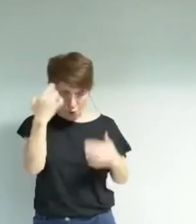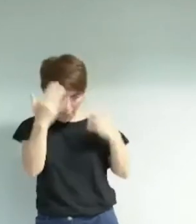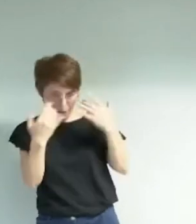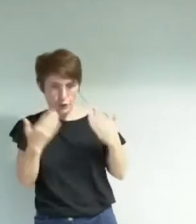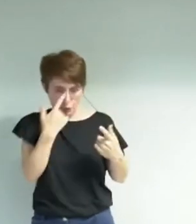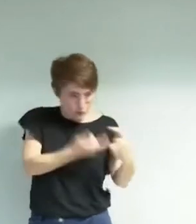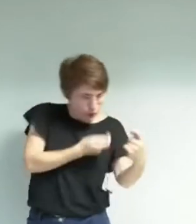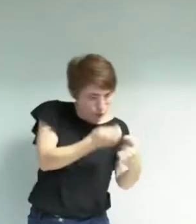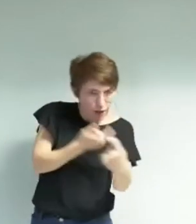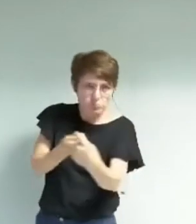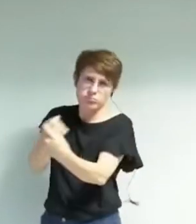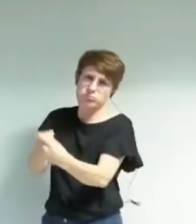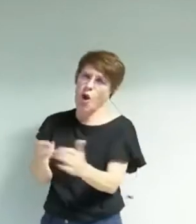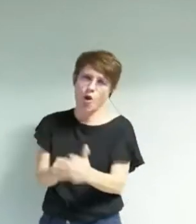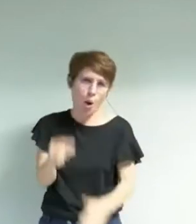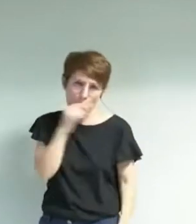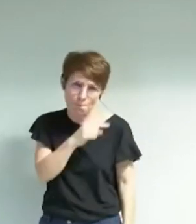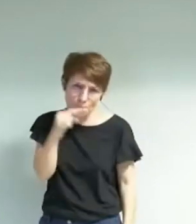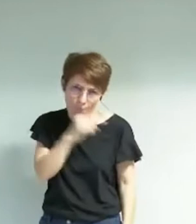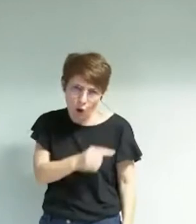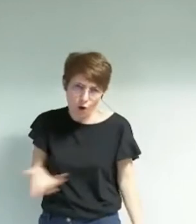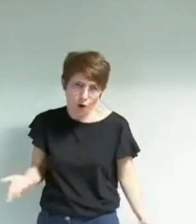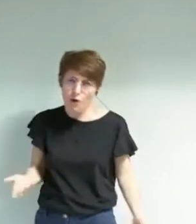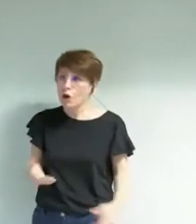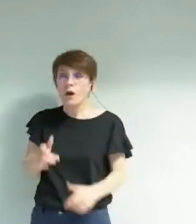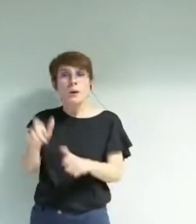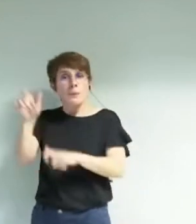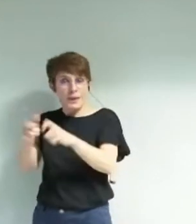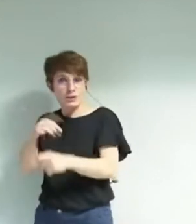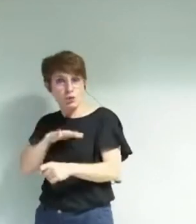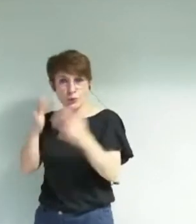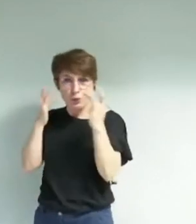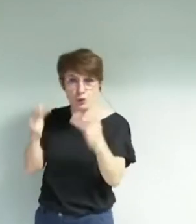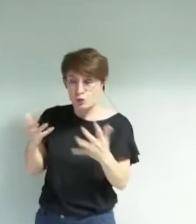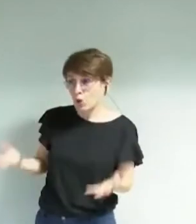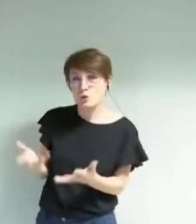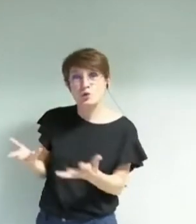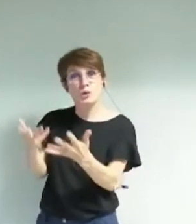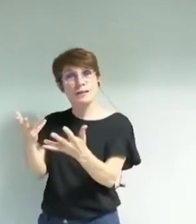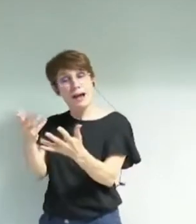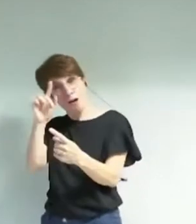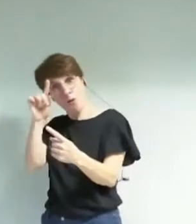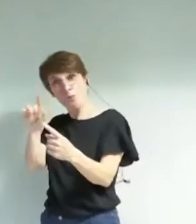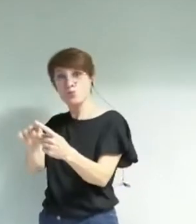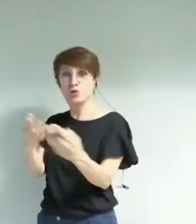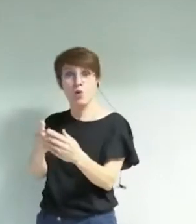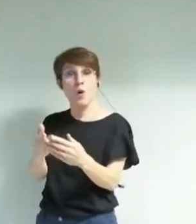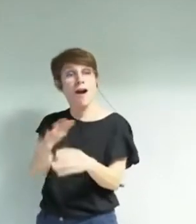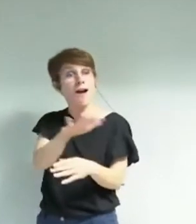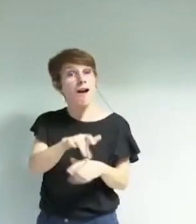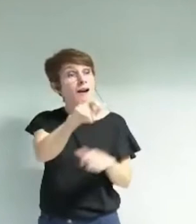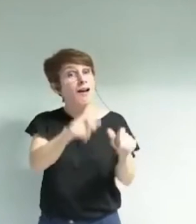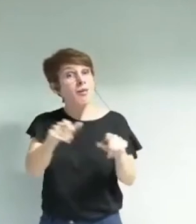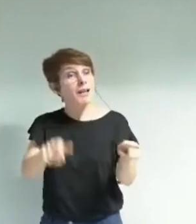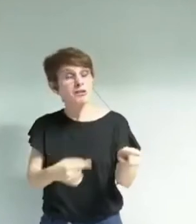plus. Votre nouveau projet de soutien aux acteurs culturels n'a qu'un seul objectif, éliminer tous ceux qui ne font pas